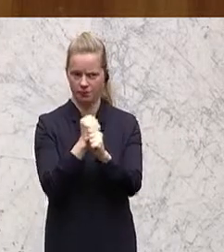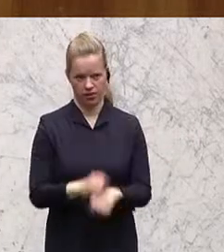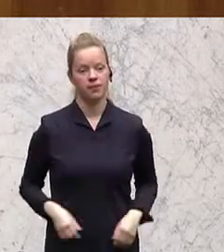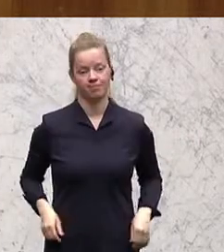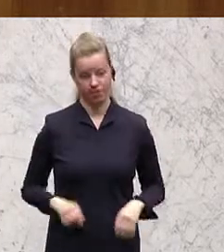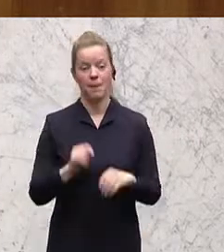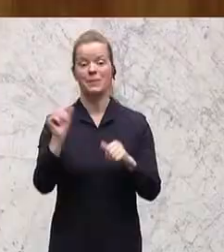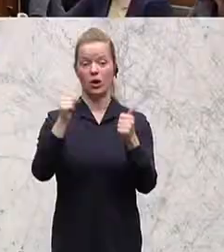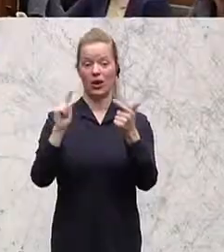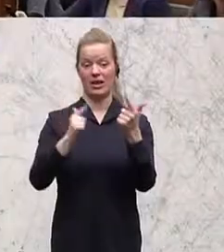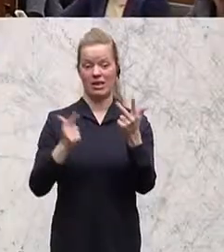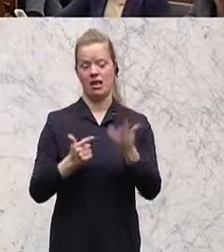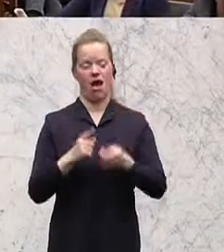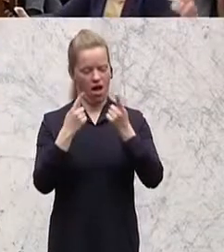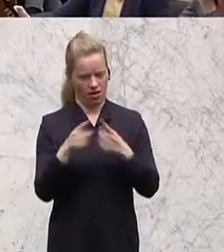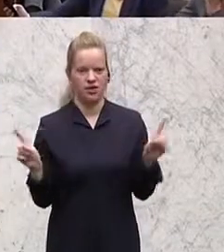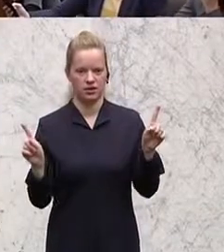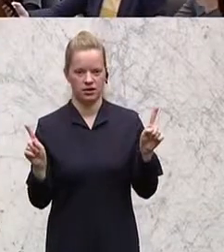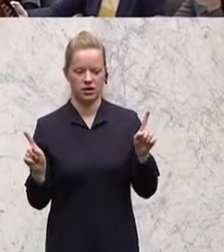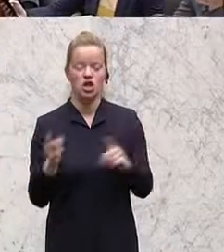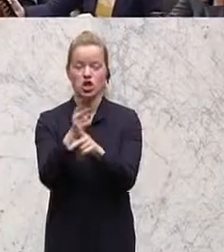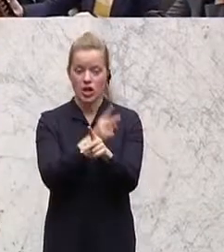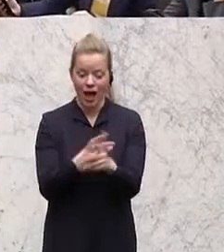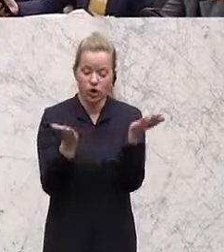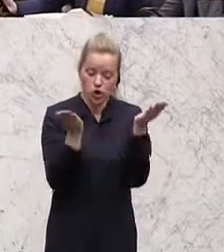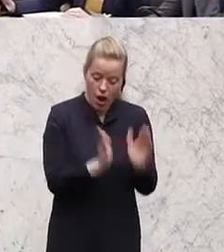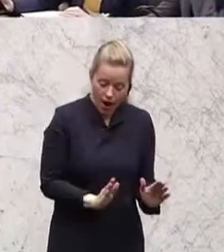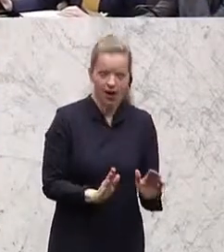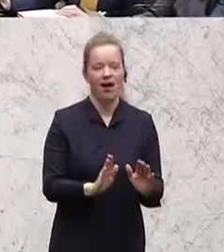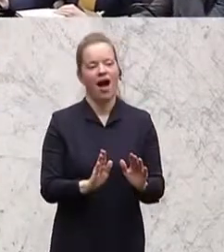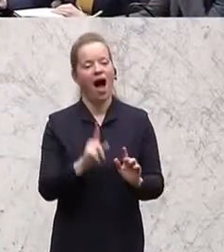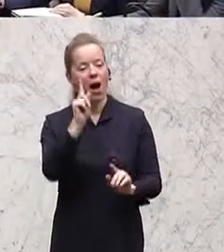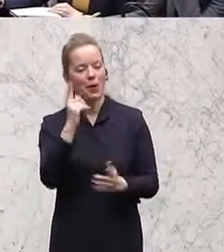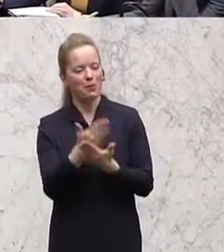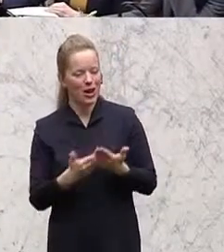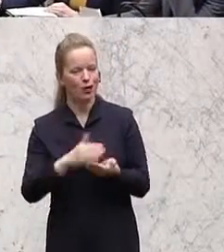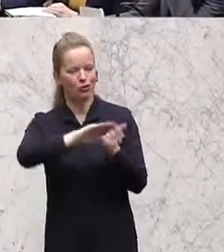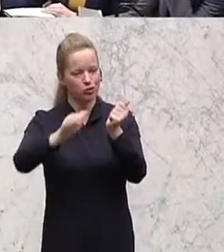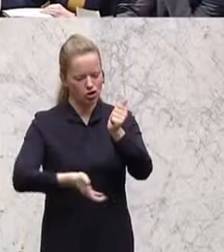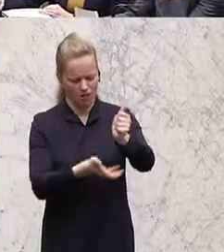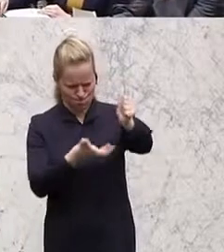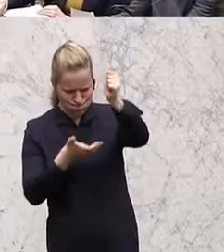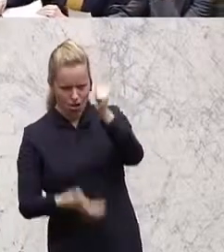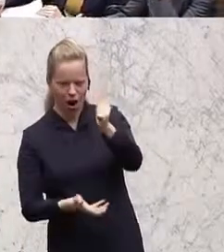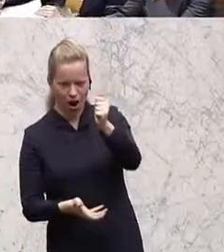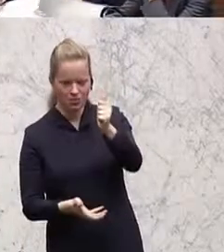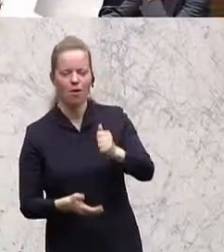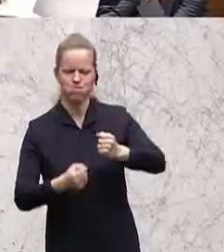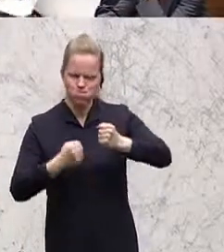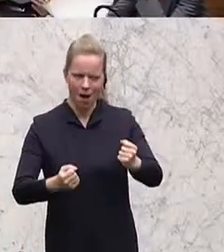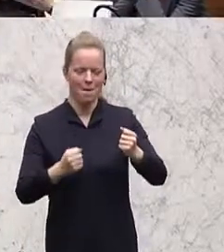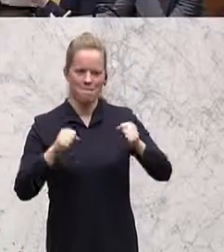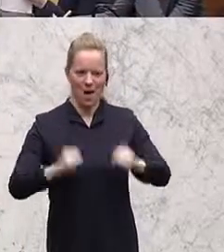Die haben einen schlanken Staat, damit sie auch ein schwergewichtiges Bildungsbudget zusammenkriegen. Ausgesprochen schön ist